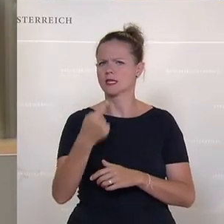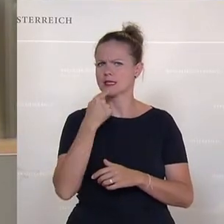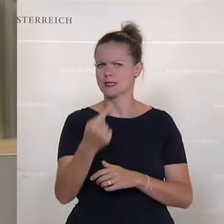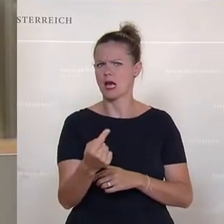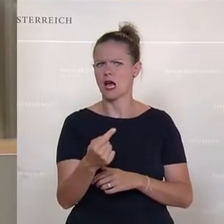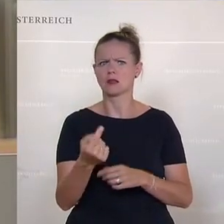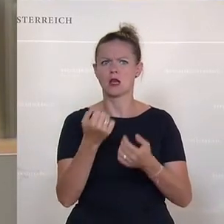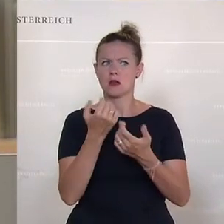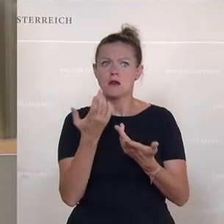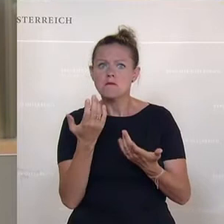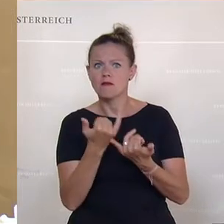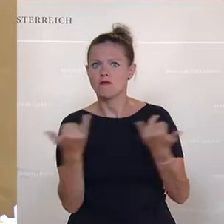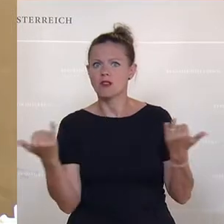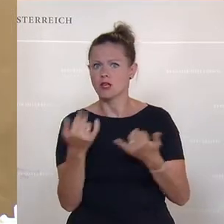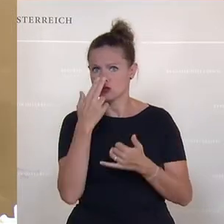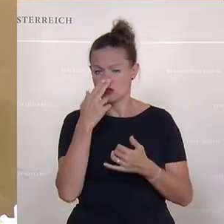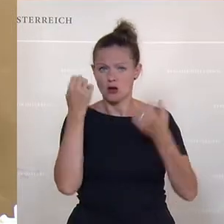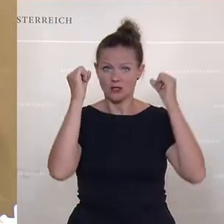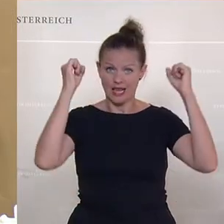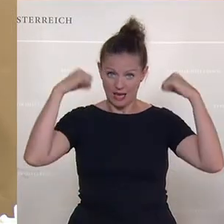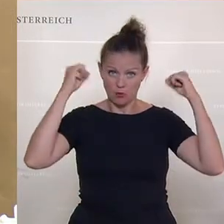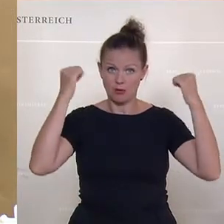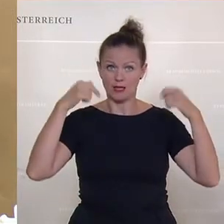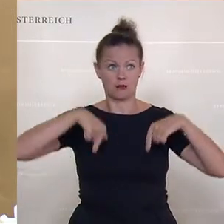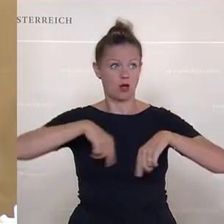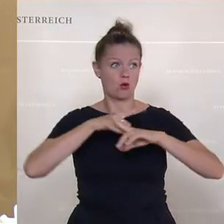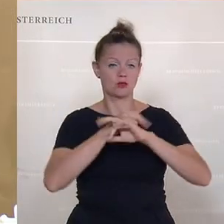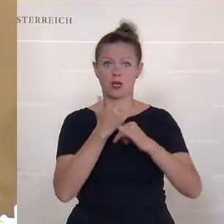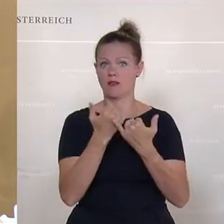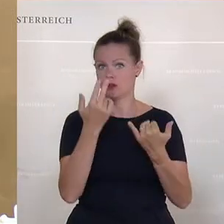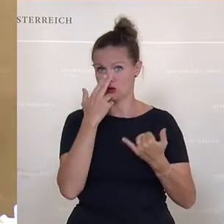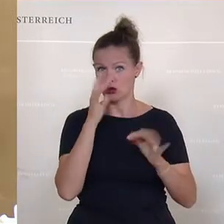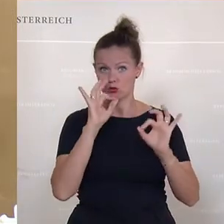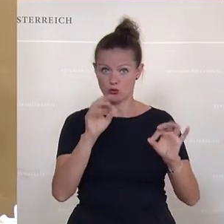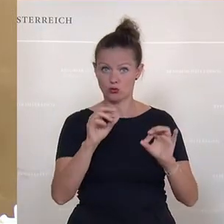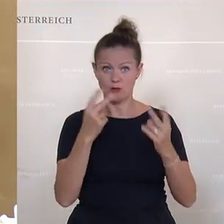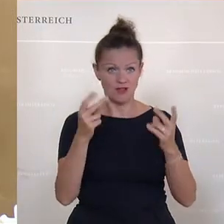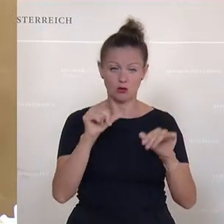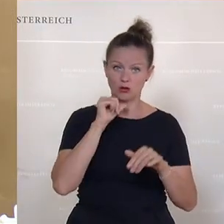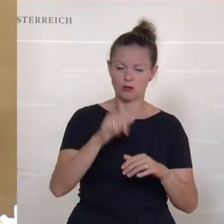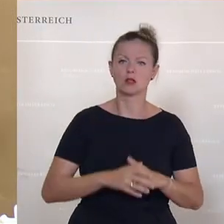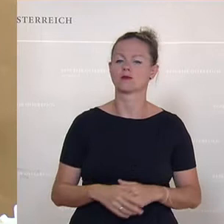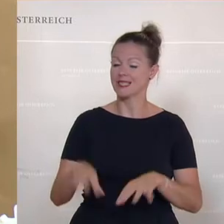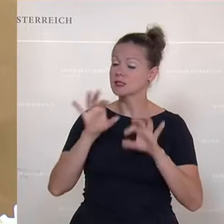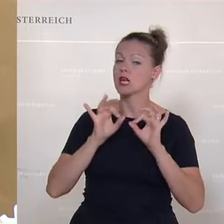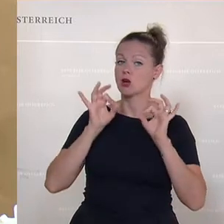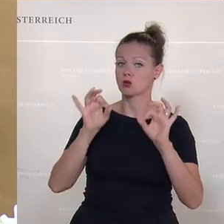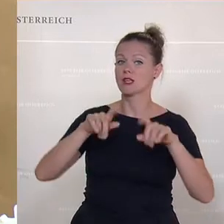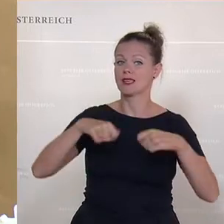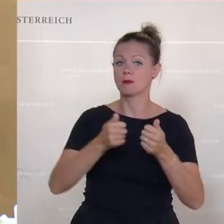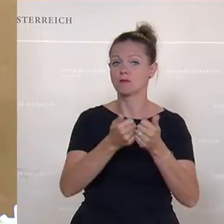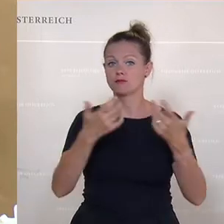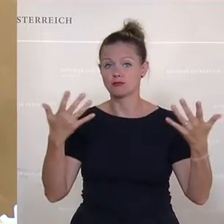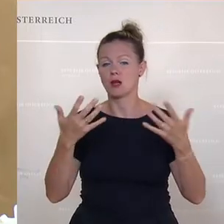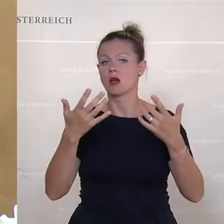Sehr, sehr gut. Wir haben in vielen weltweiten Rankings, über 100 Staaten auch in die Evaluierung aufgenommen werden, sehr, sehr